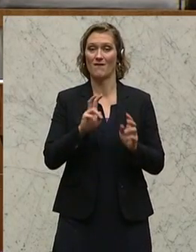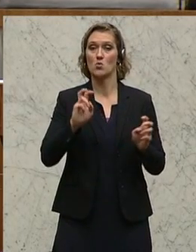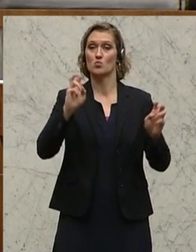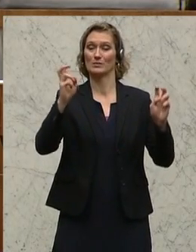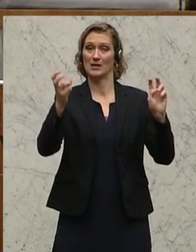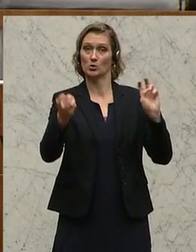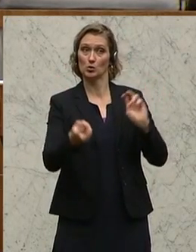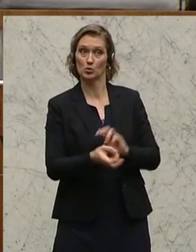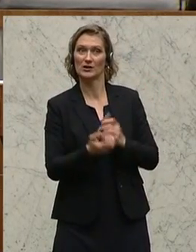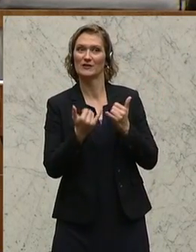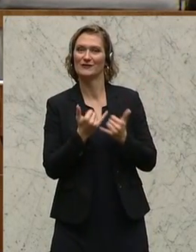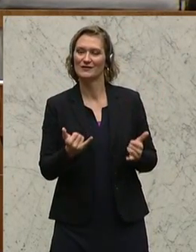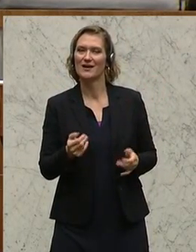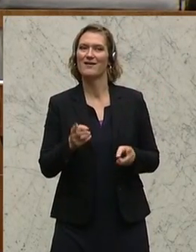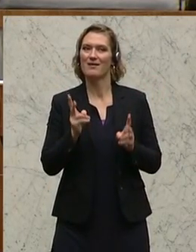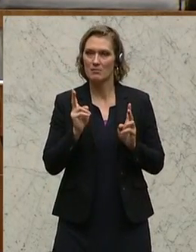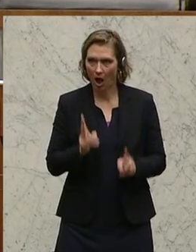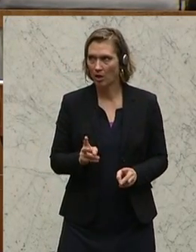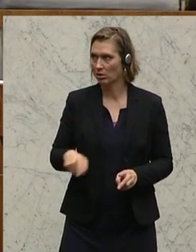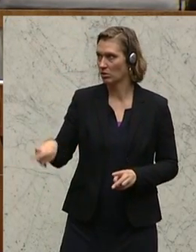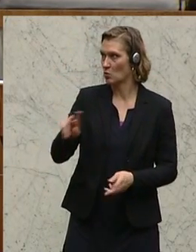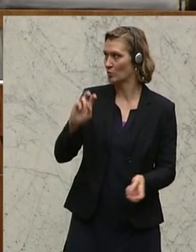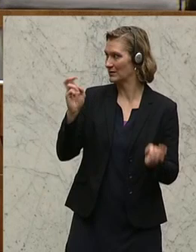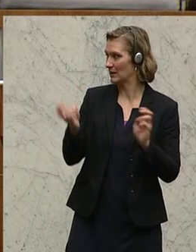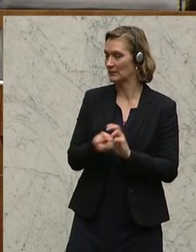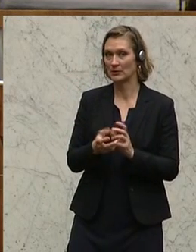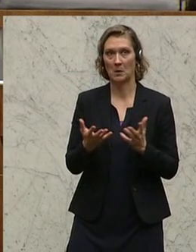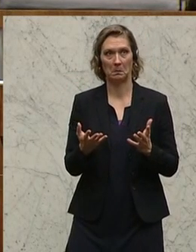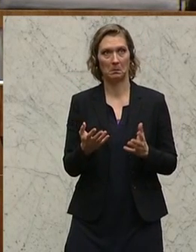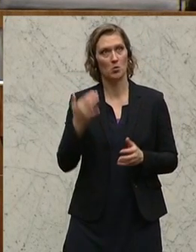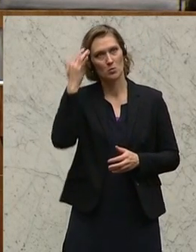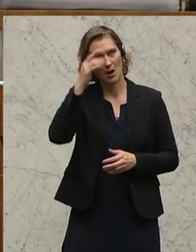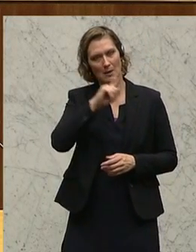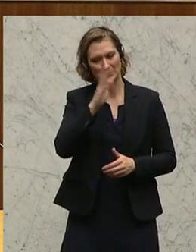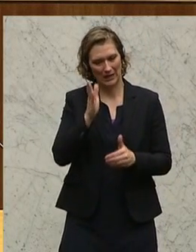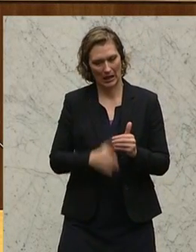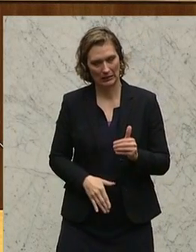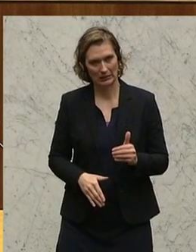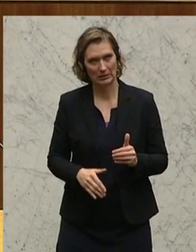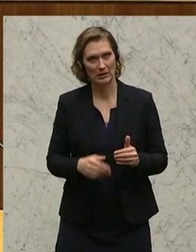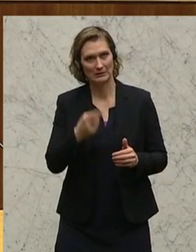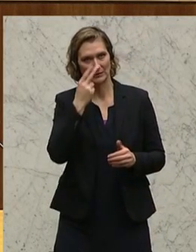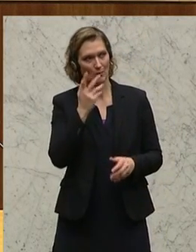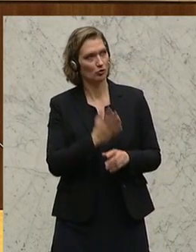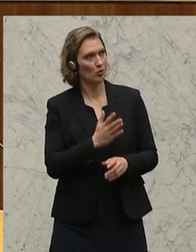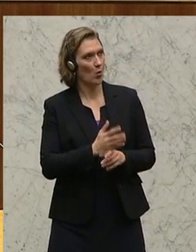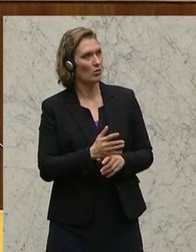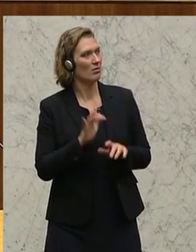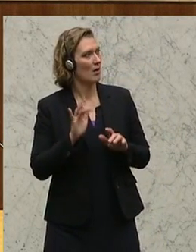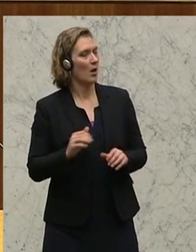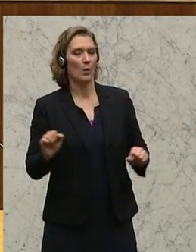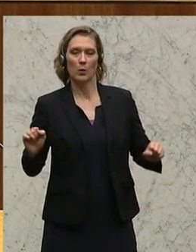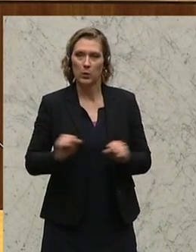Umsetzung umsetzbar sind. Ich sage nur, wenn man sich das zu Ende durchdenkt, muss man schon erkennen, da gibt es ganz